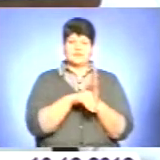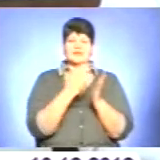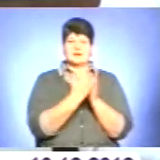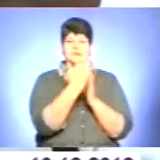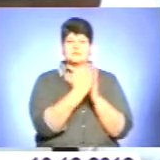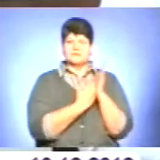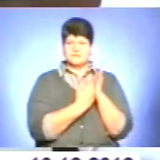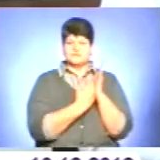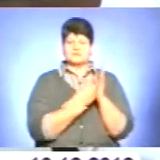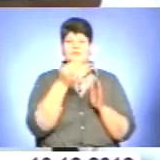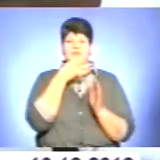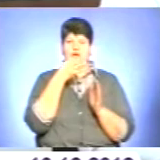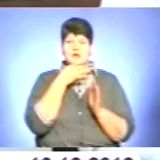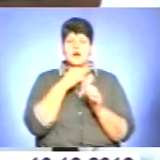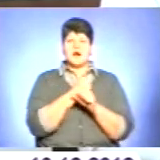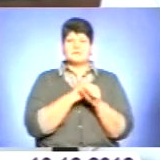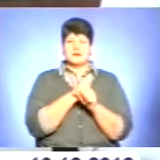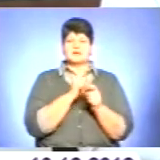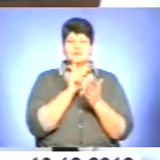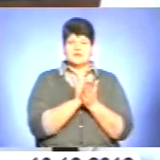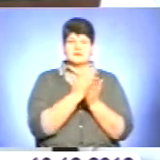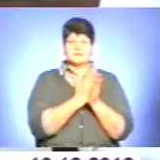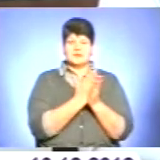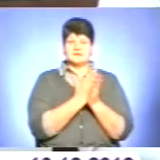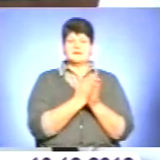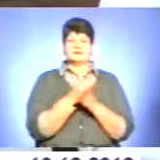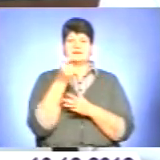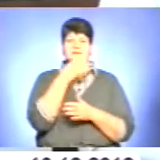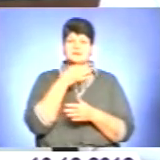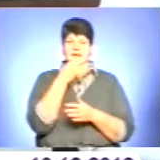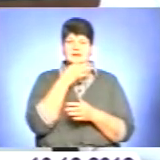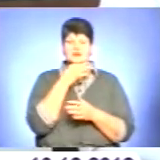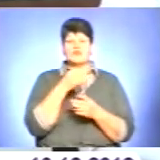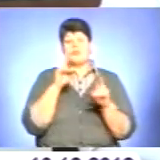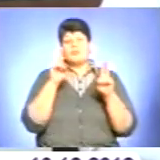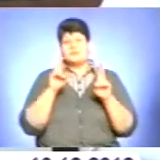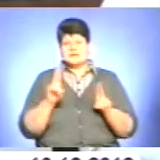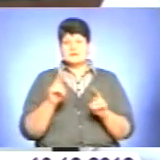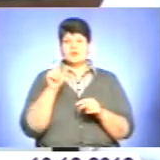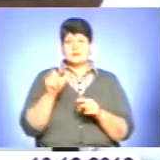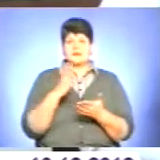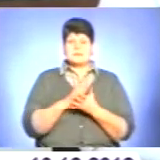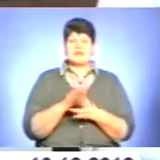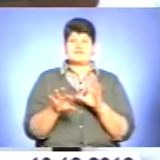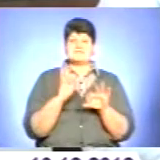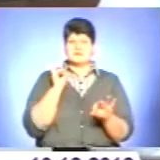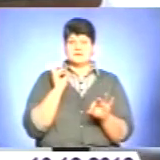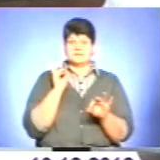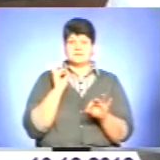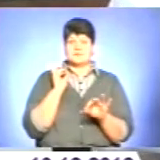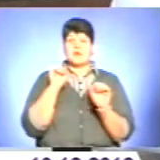препаратів. Аптечна мережа зобов'язана мати в асортименті ці препарати. І тому, в принципі, пацієнт має вибір. Може